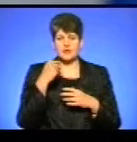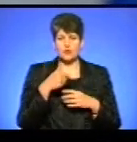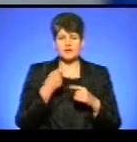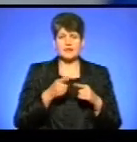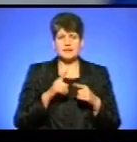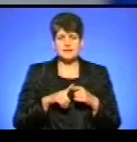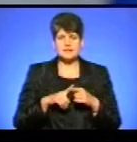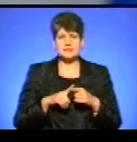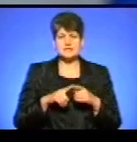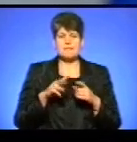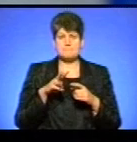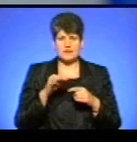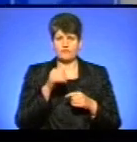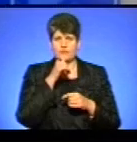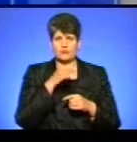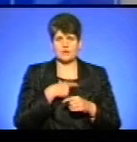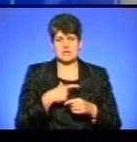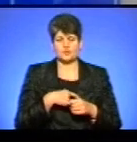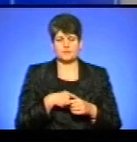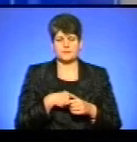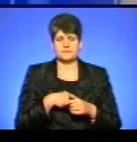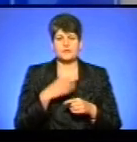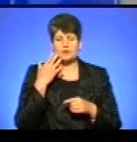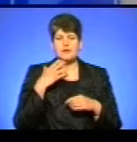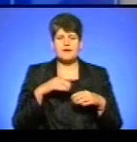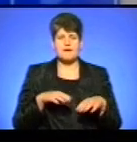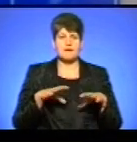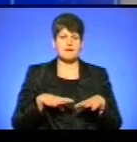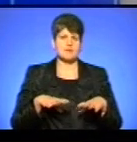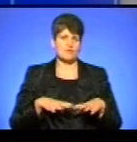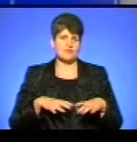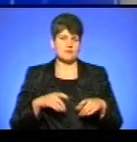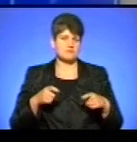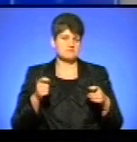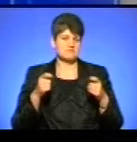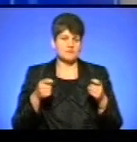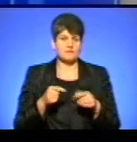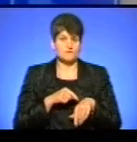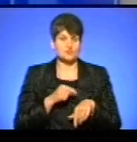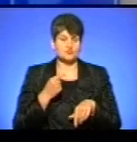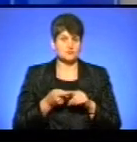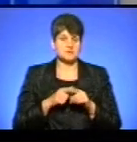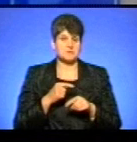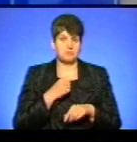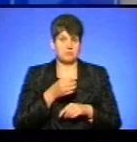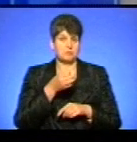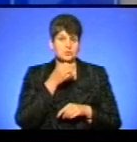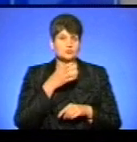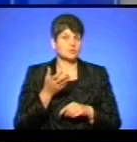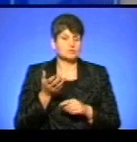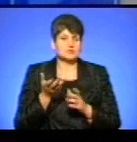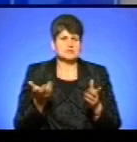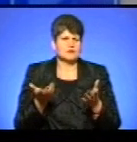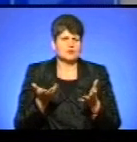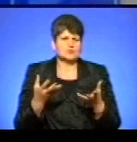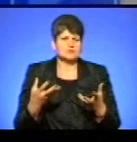реабілітації, каже, випробував на собі. Катався на конях і відчув на собі, що мені це подобається, це якось